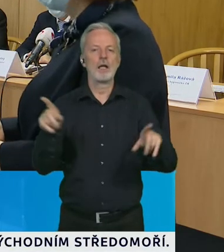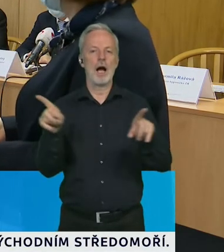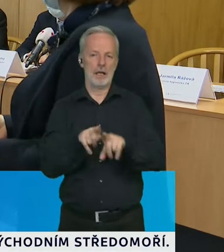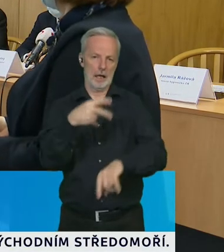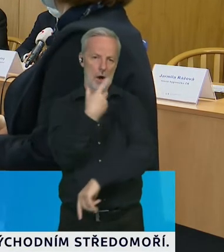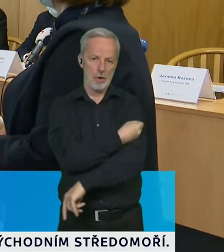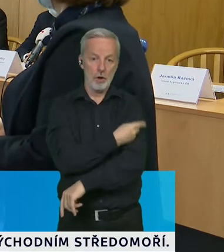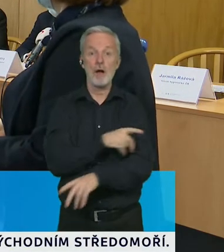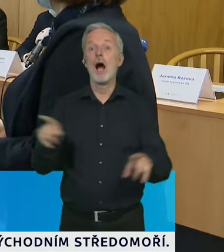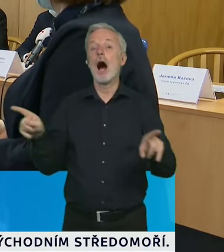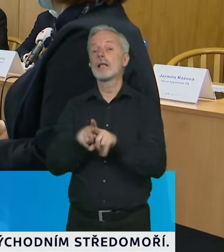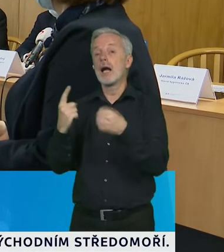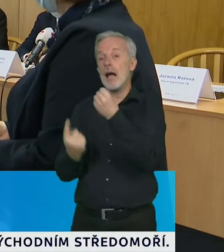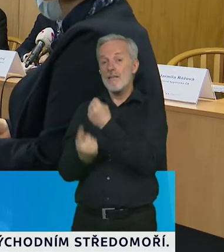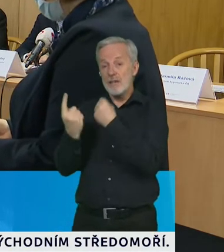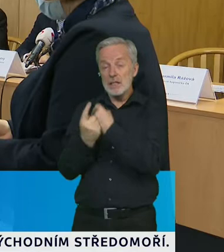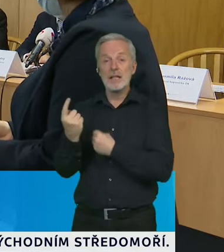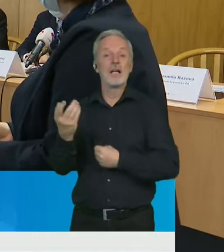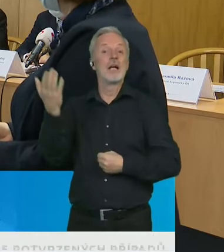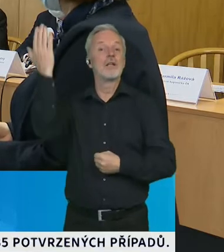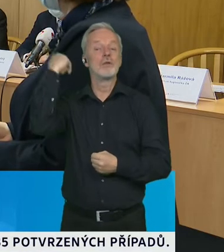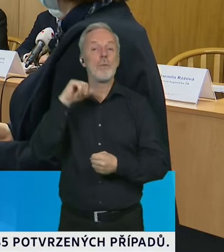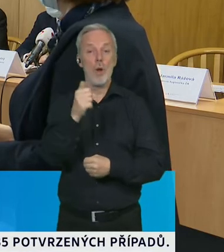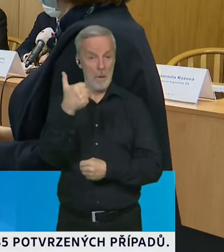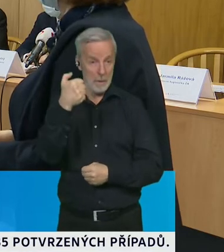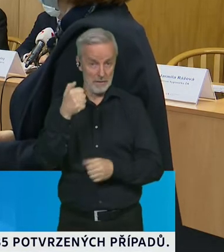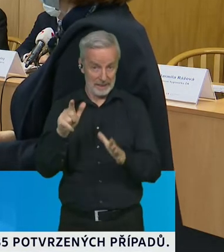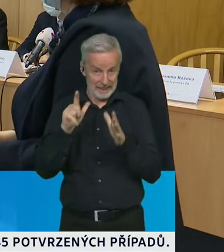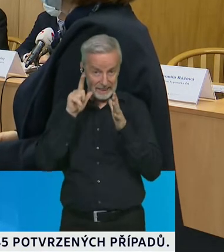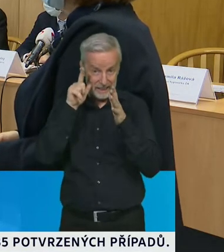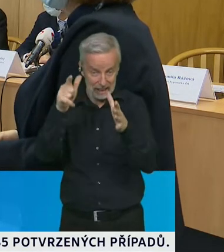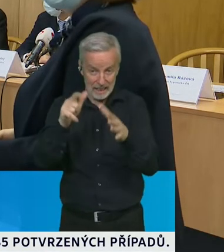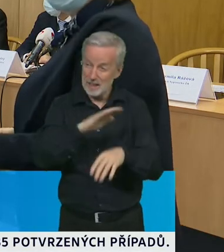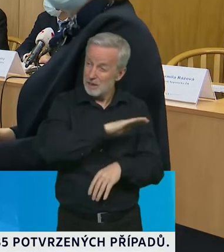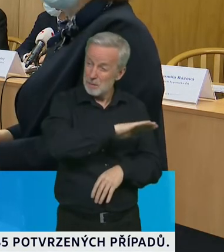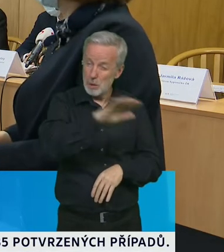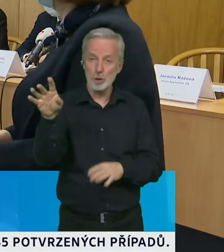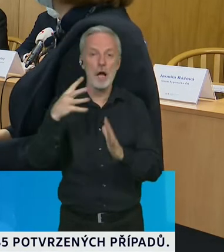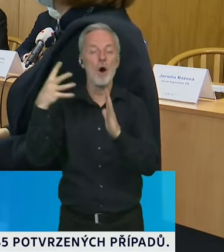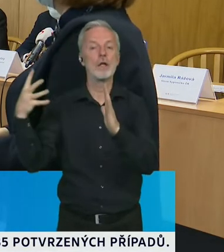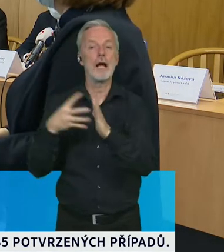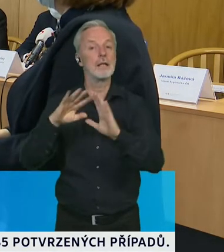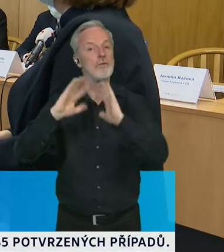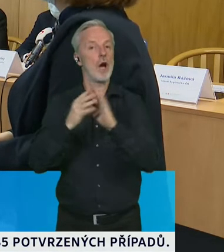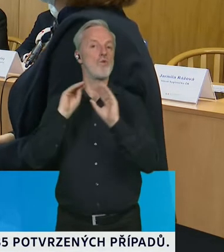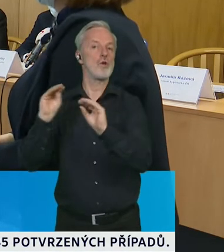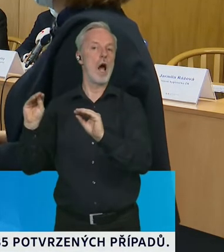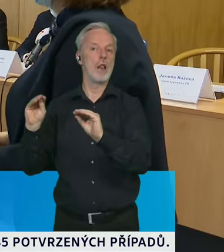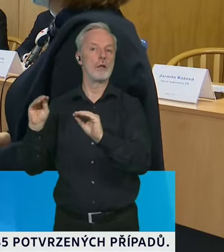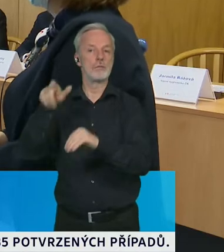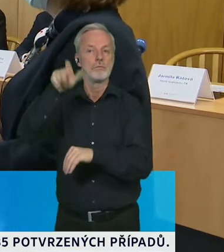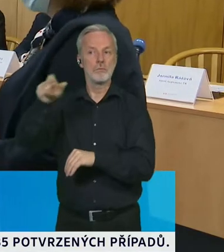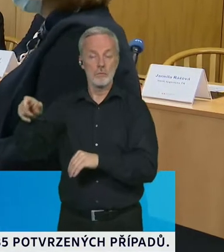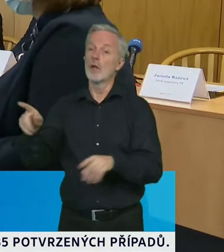týdne testování pedagogických pracovníků právě probíhajícího, které je tedy také dobrovolné. Začalo